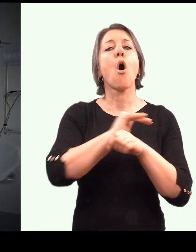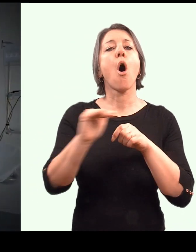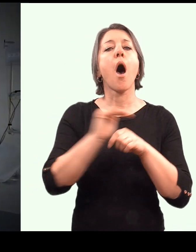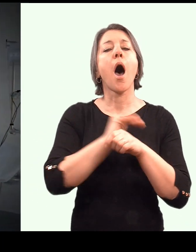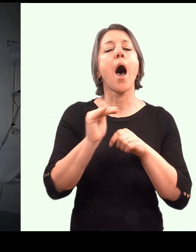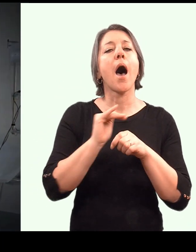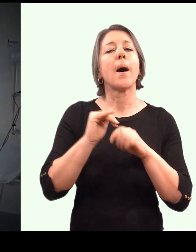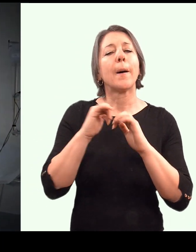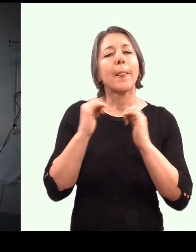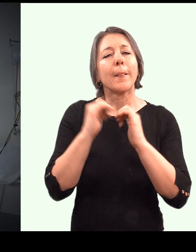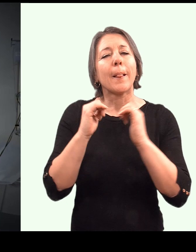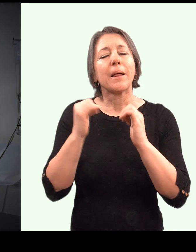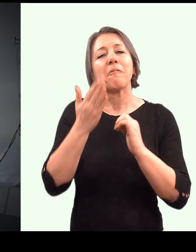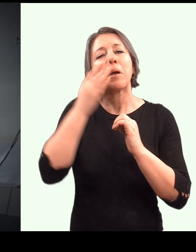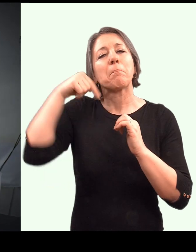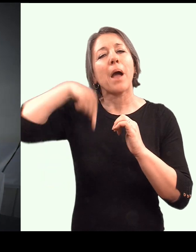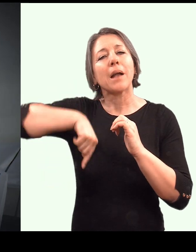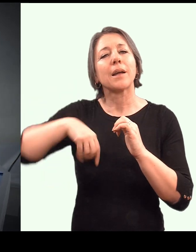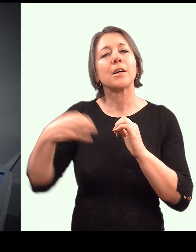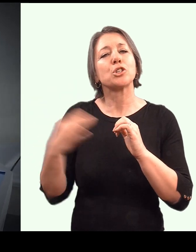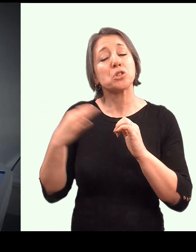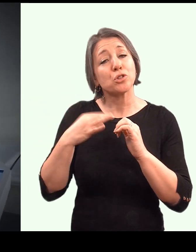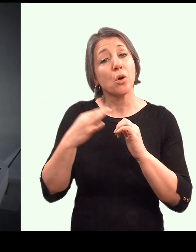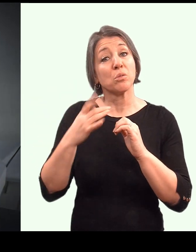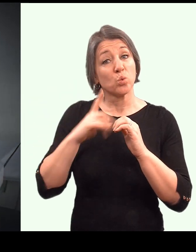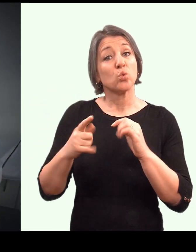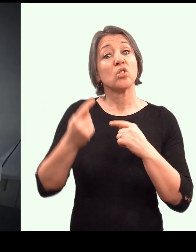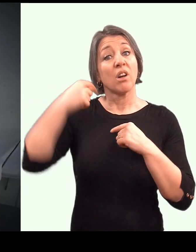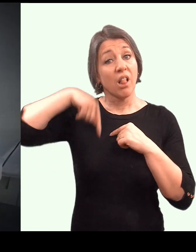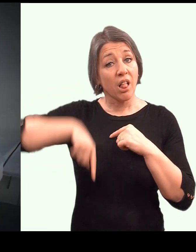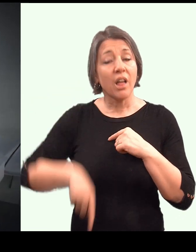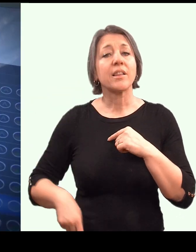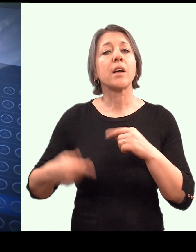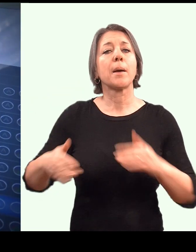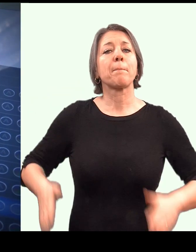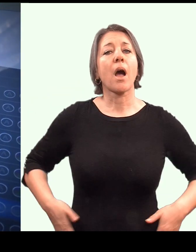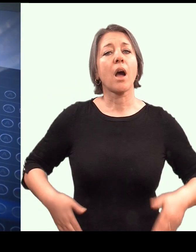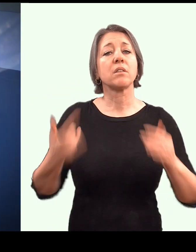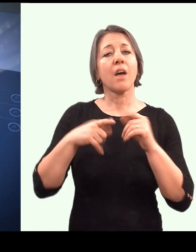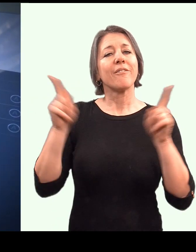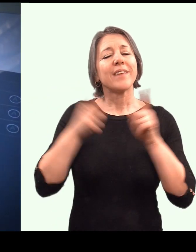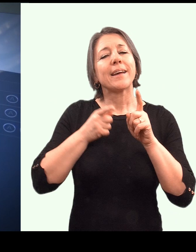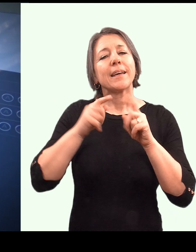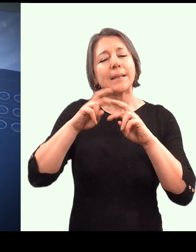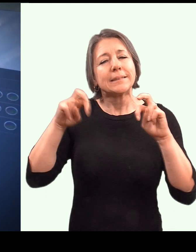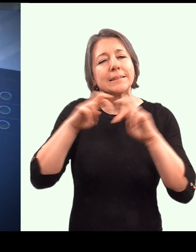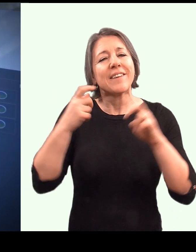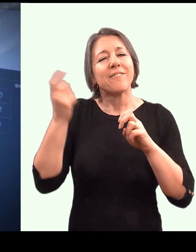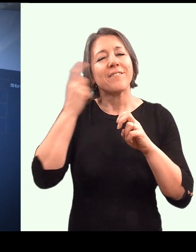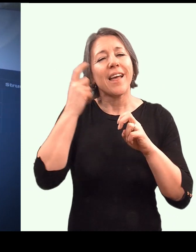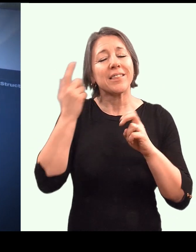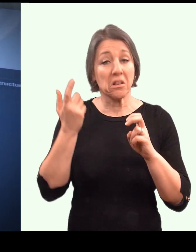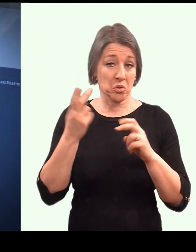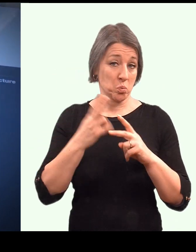tělem od nohou přes dolní končetiny až do pánové. Můžeme to tělo